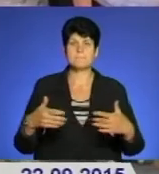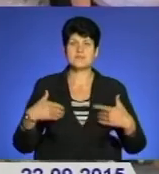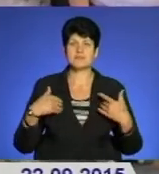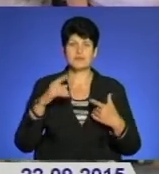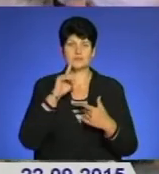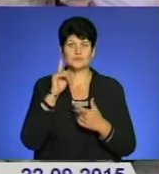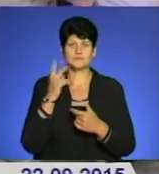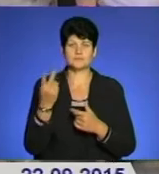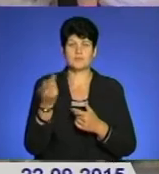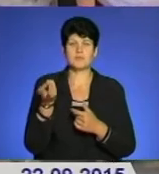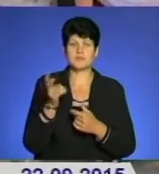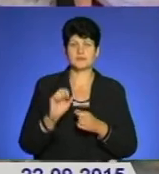подружжя прийшли друзі родини.